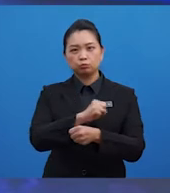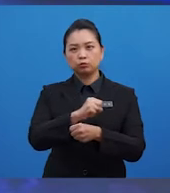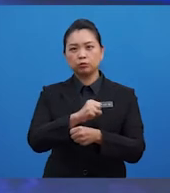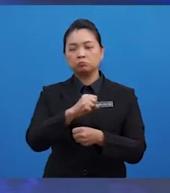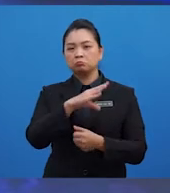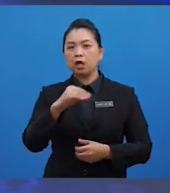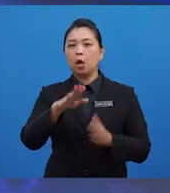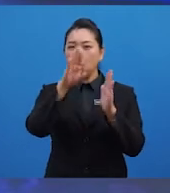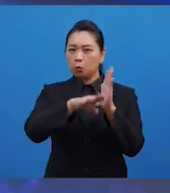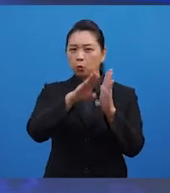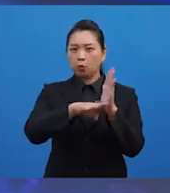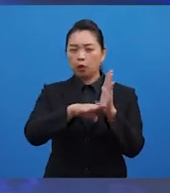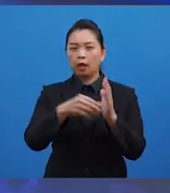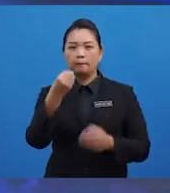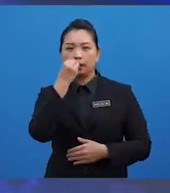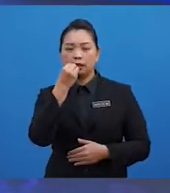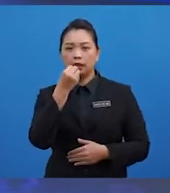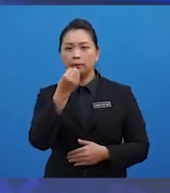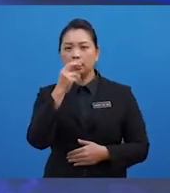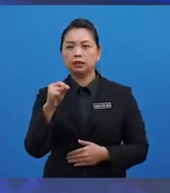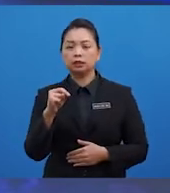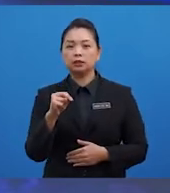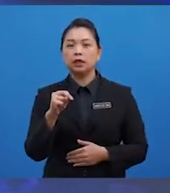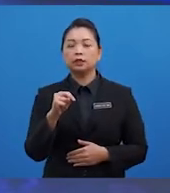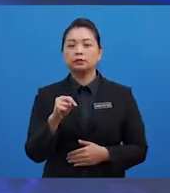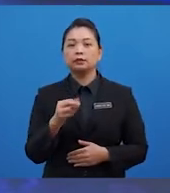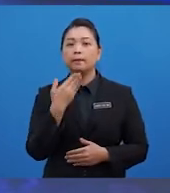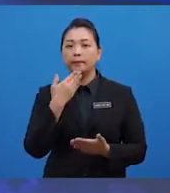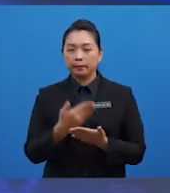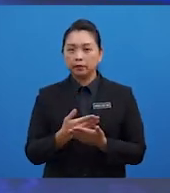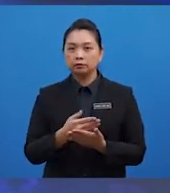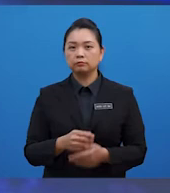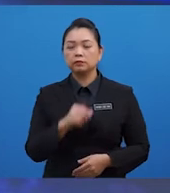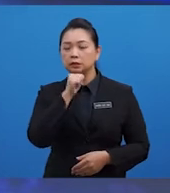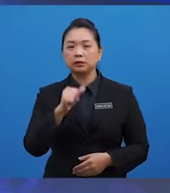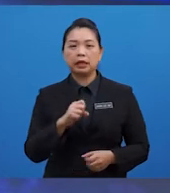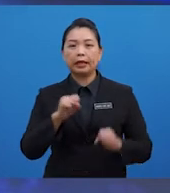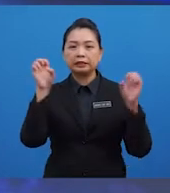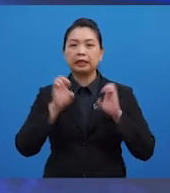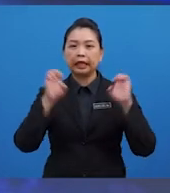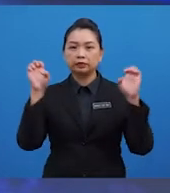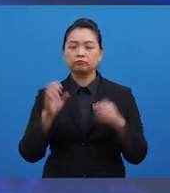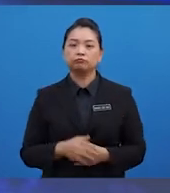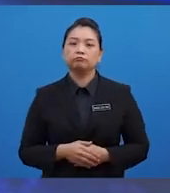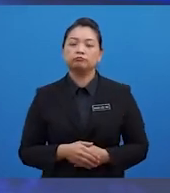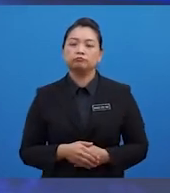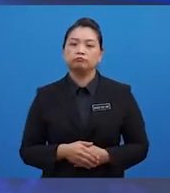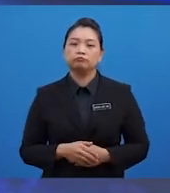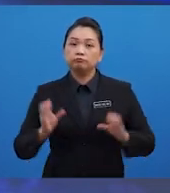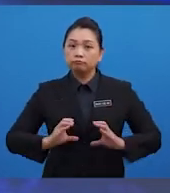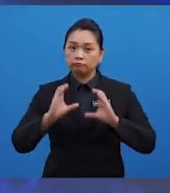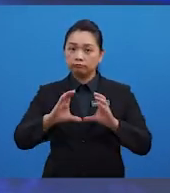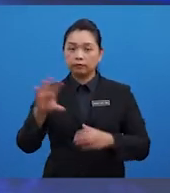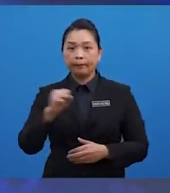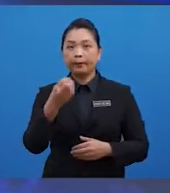dan kurang memakan makanan bahasiat serta tidak bersenam. Corak pengambilan